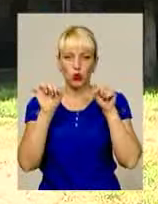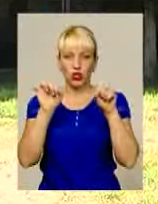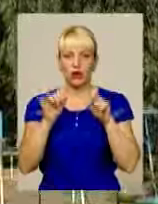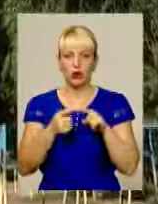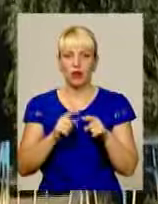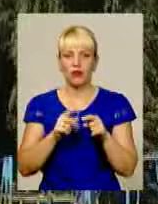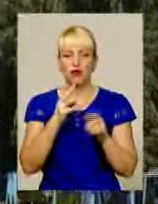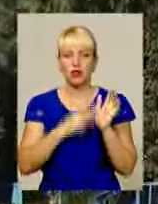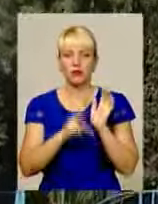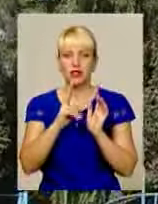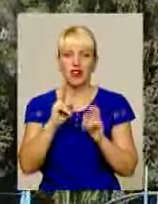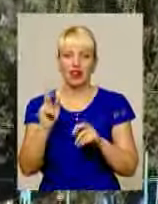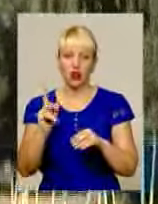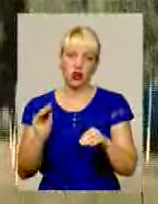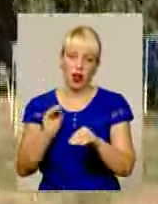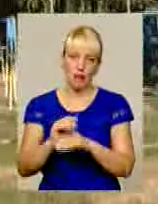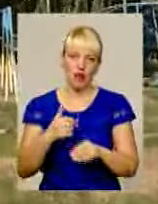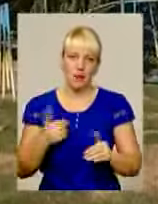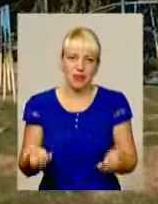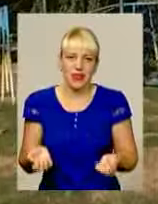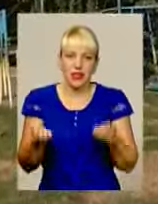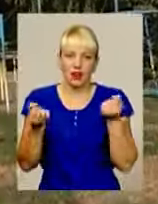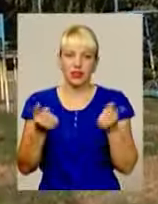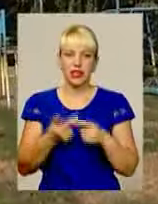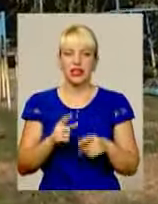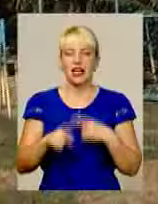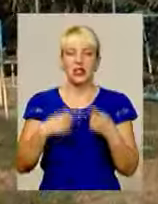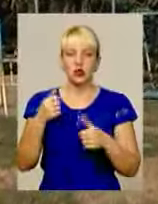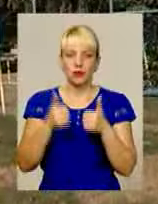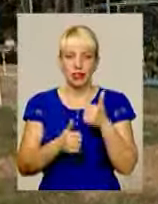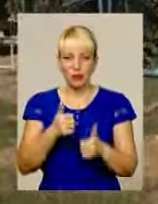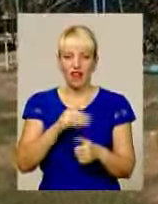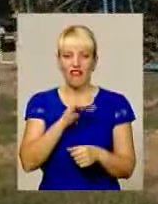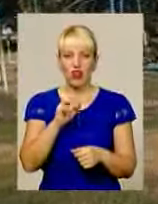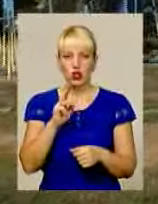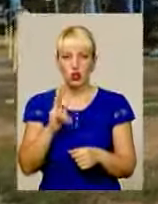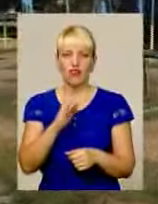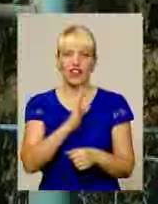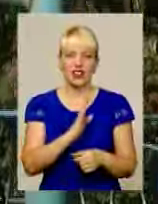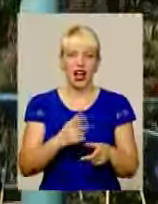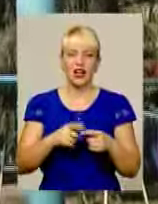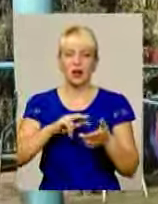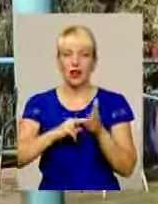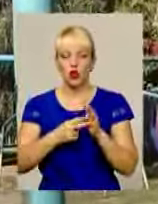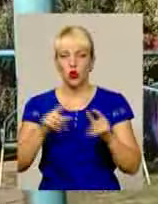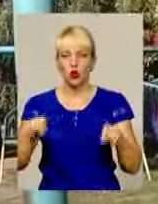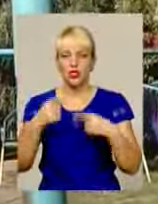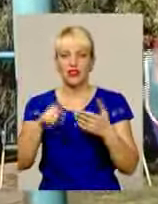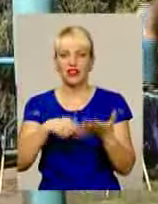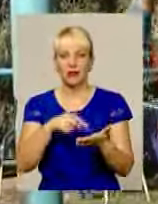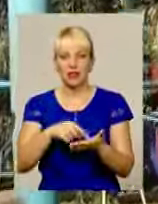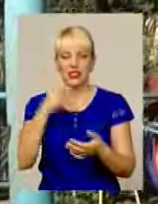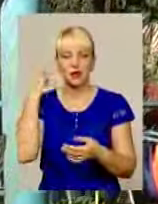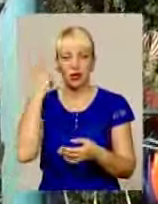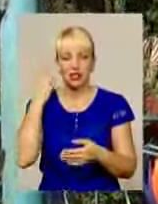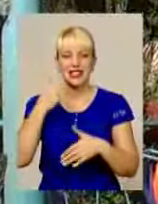кг. Наступні змагання – відкритий чемпіонат Хмельницької області з воркауту. Віталій Фещук планує організувати в Хмельницькому в середині вересня.